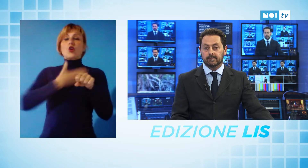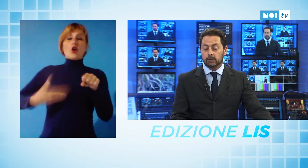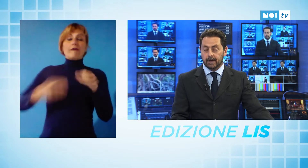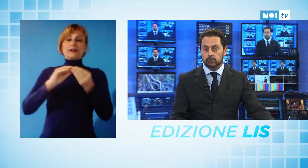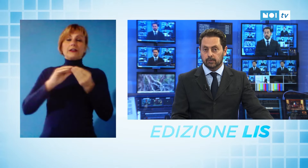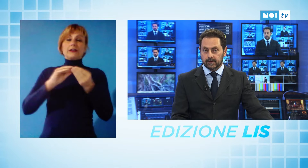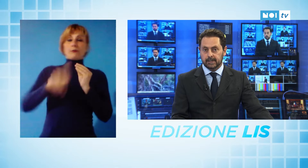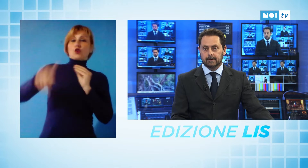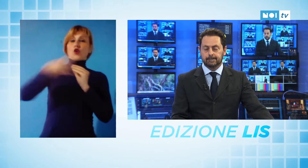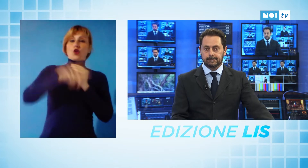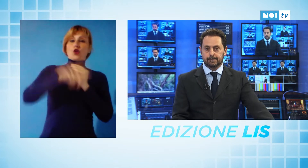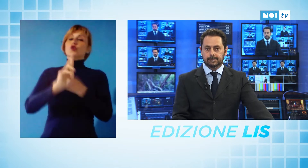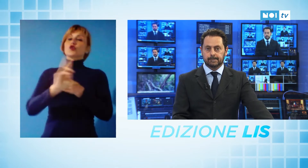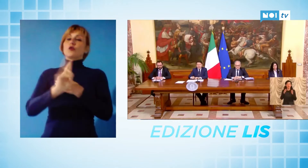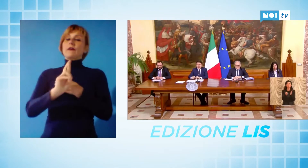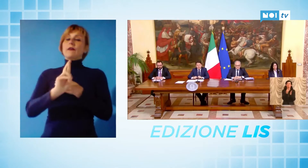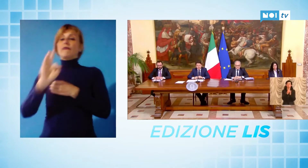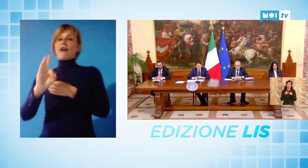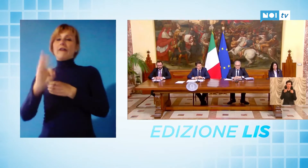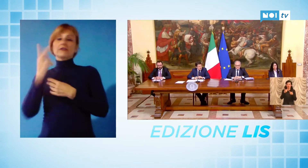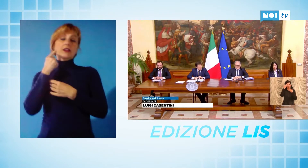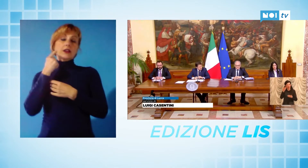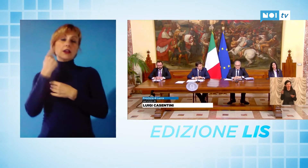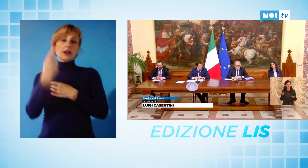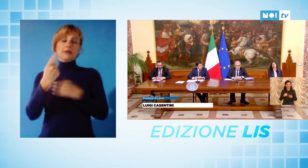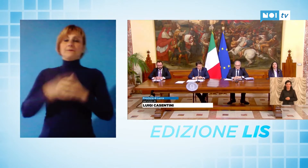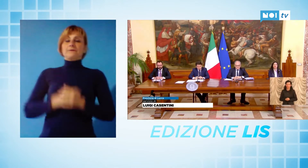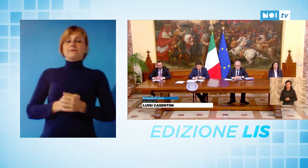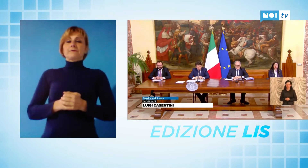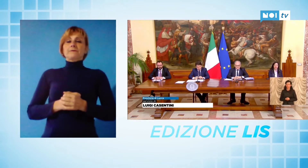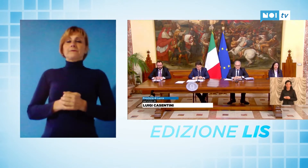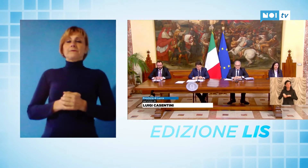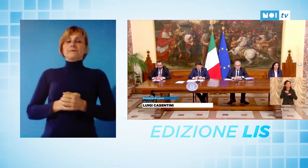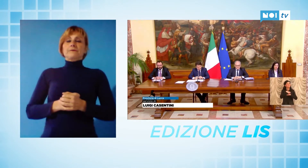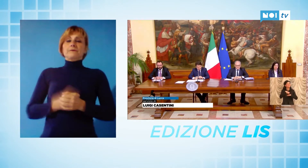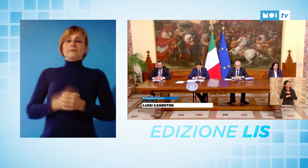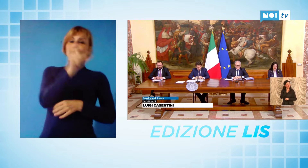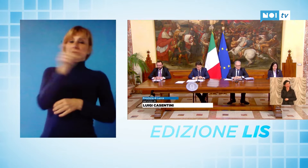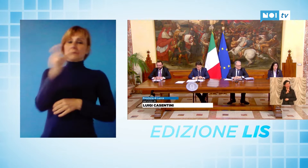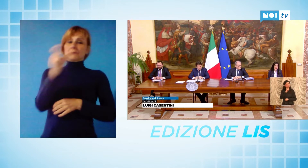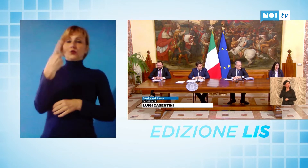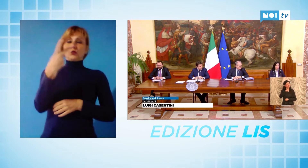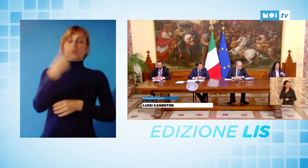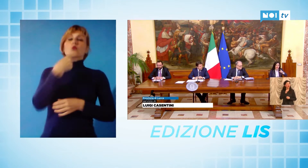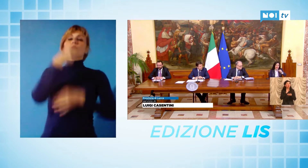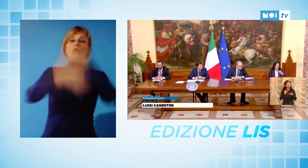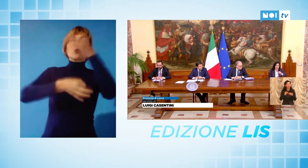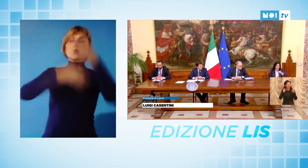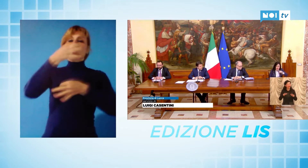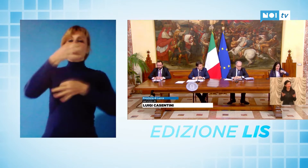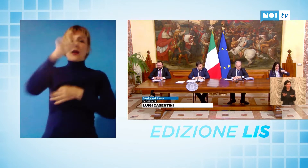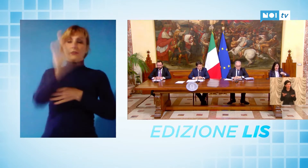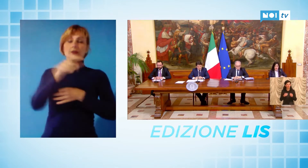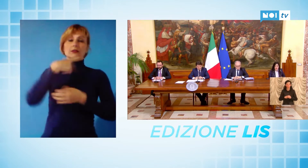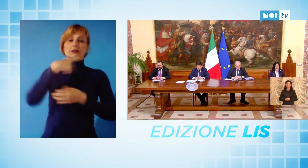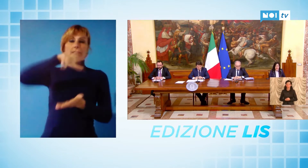Roberto Favilla. Due le definizioni che sono state date al decreto Cura Italia annunciato durante